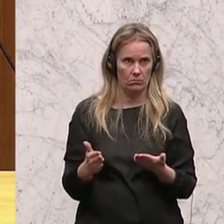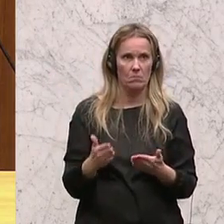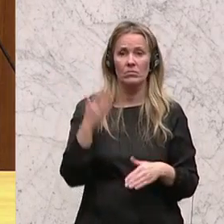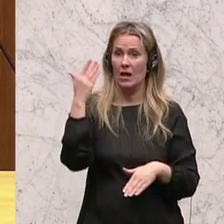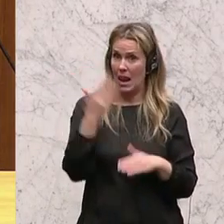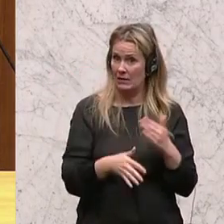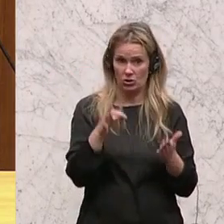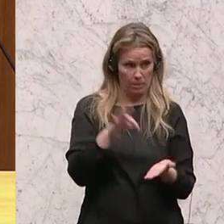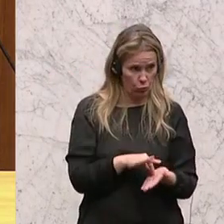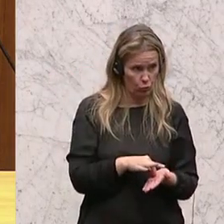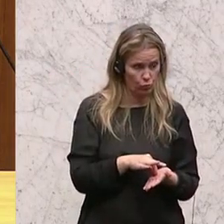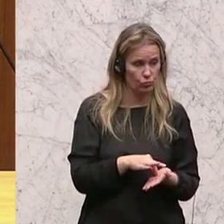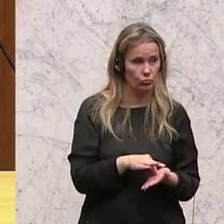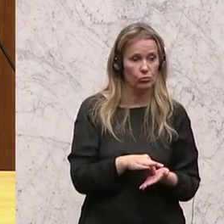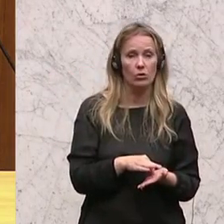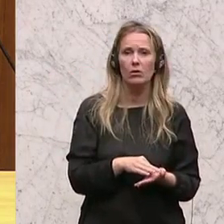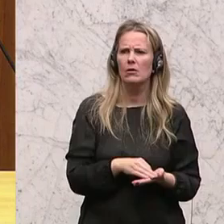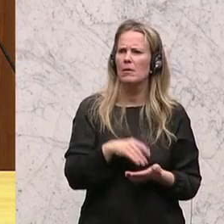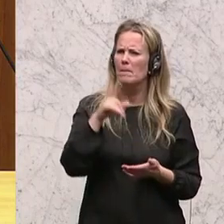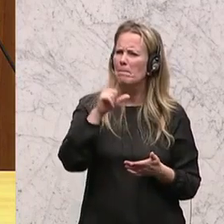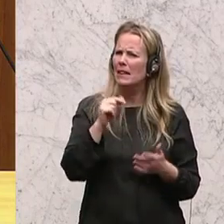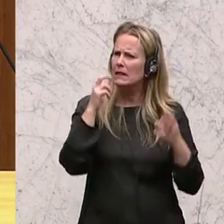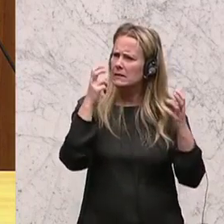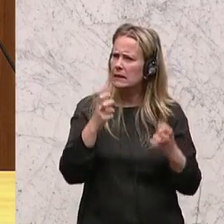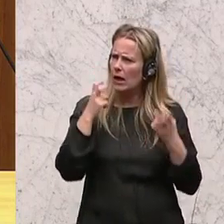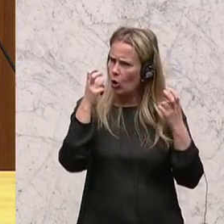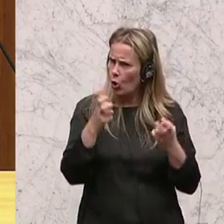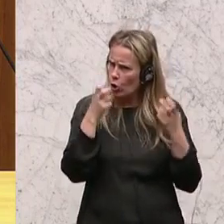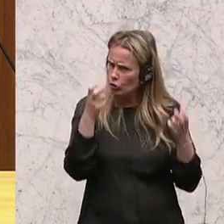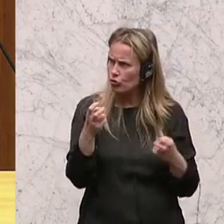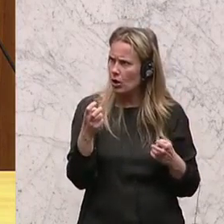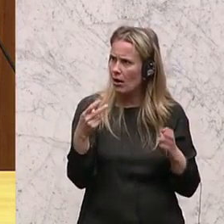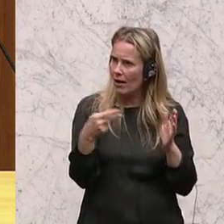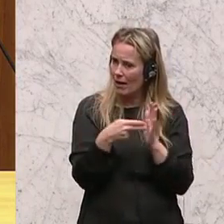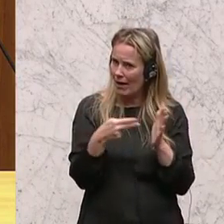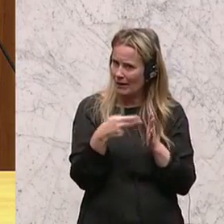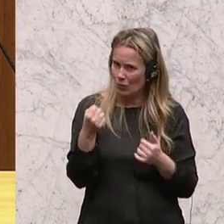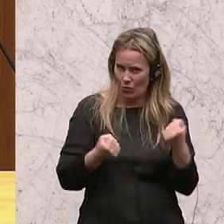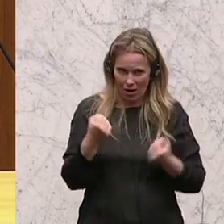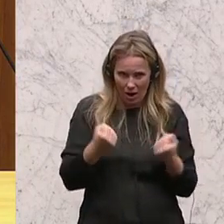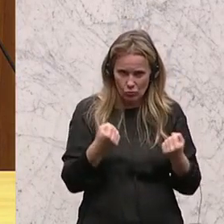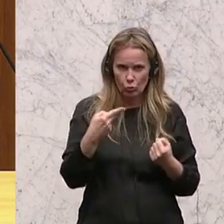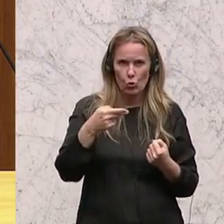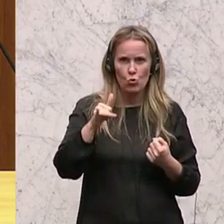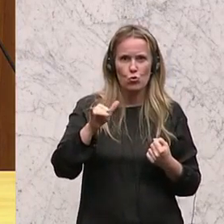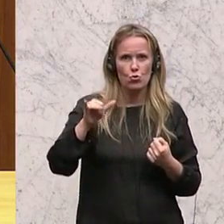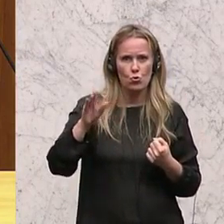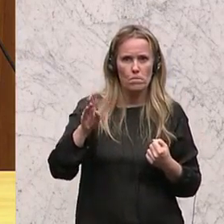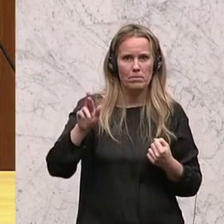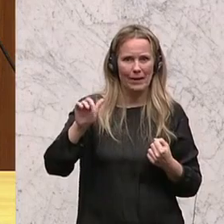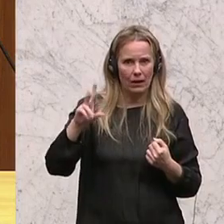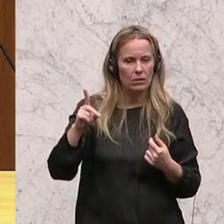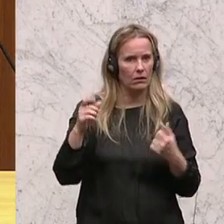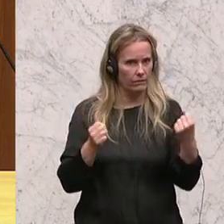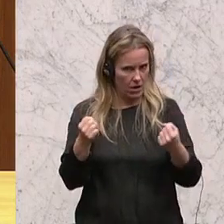Punkt ist die Frage der Mindestgeräusche bei Elektrofahrzeugen und Hybridfahrzeugen. Zwei